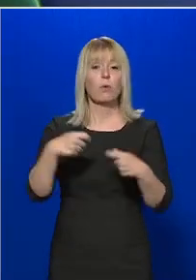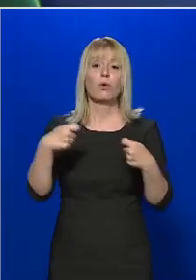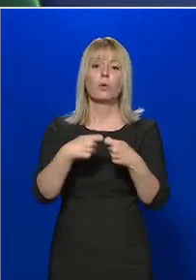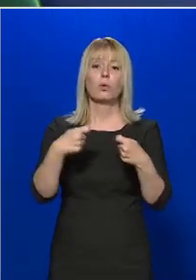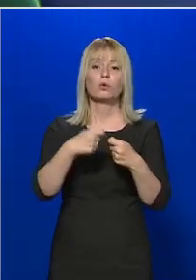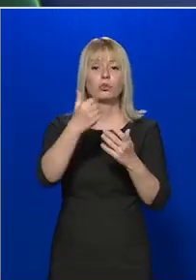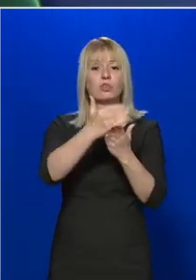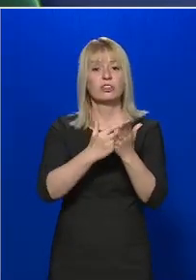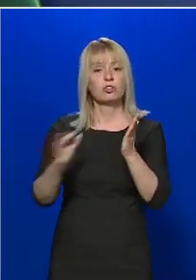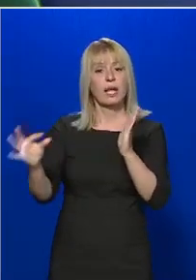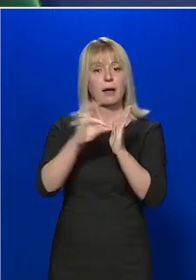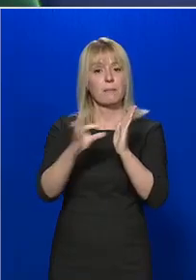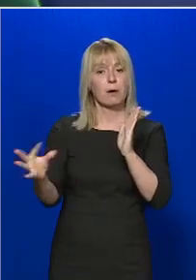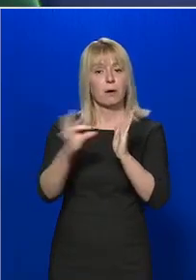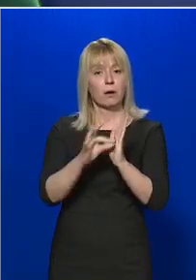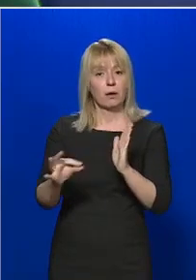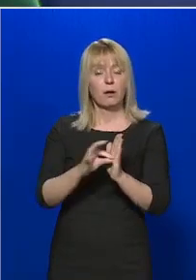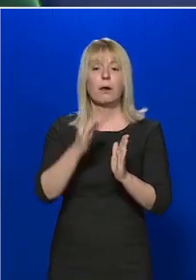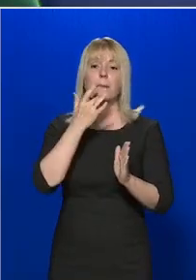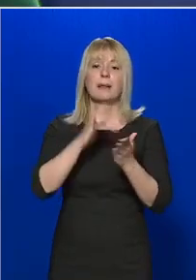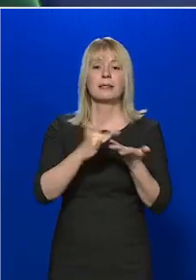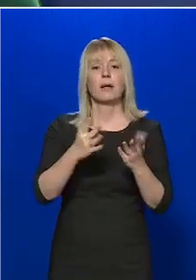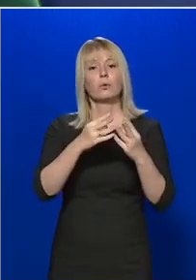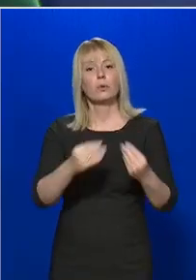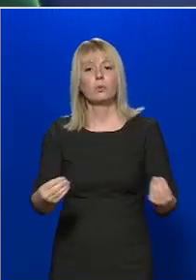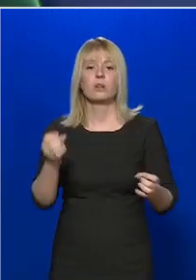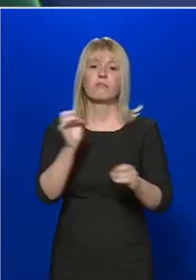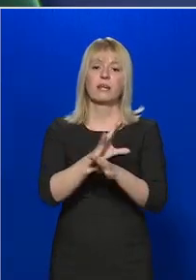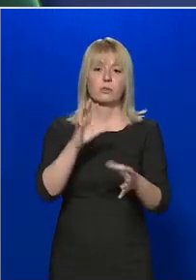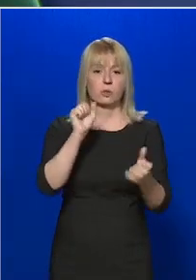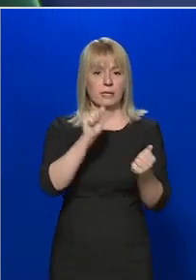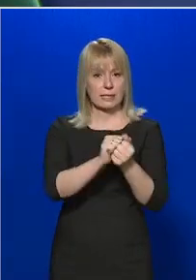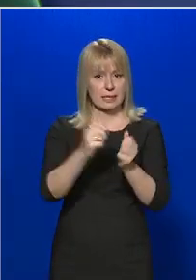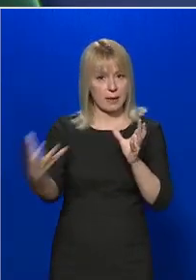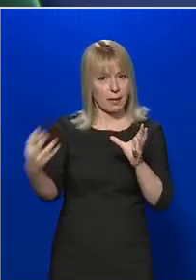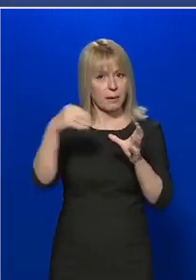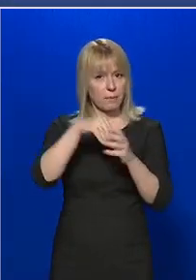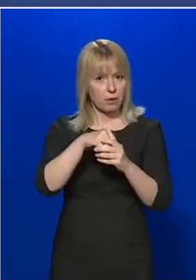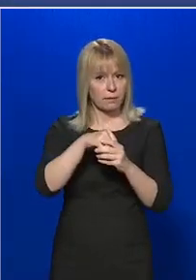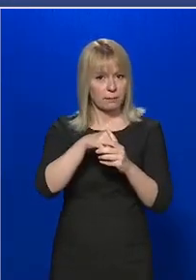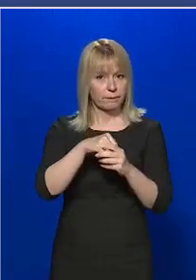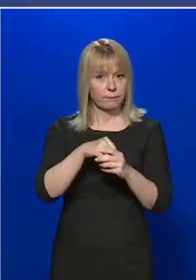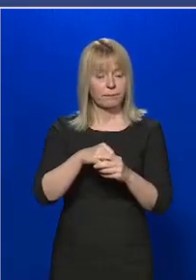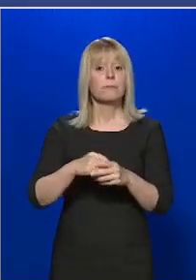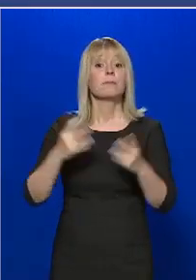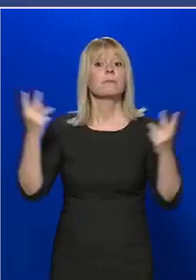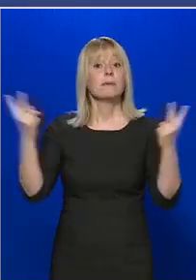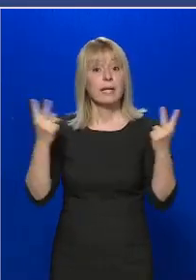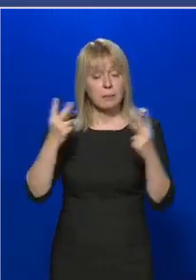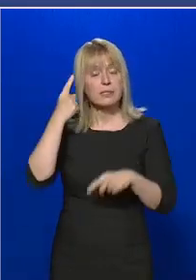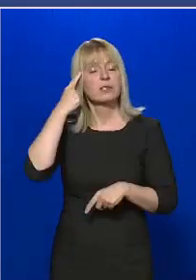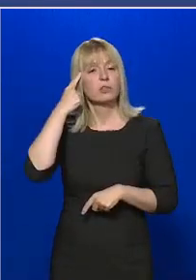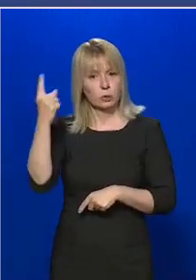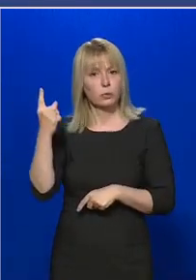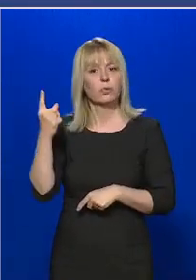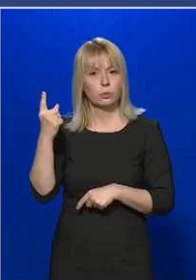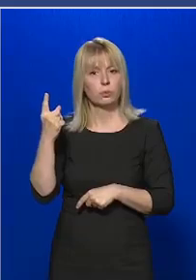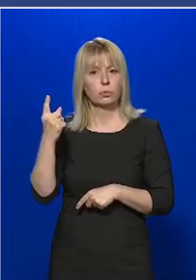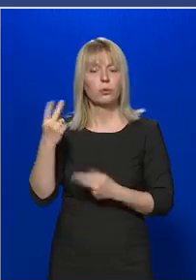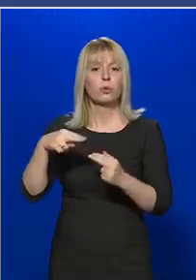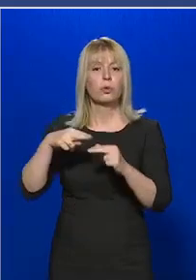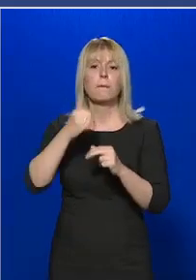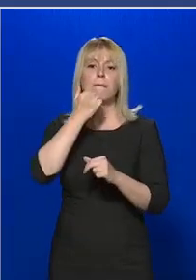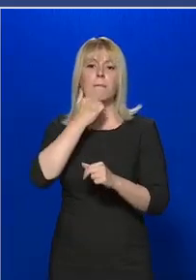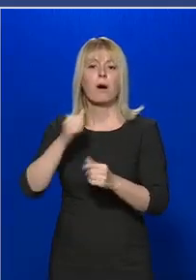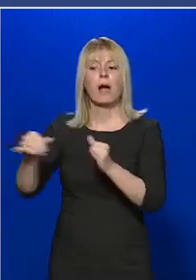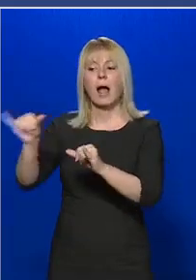listába, például a fertőzöttek gyógyultak számának vonatkozásában? Természetesen tudjuk, hogy több